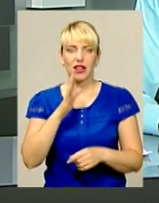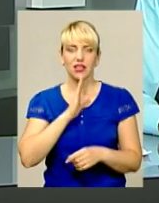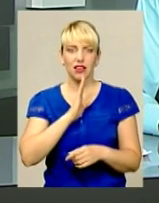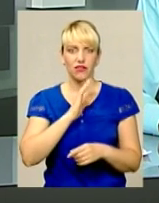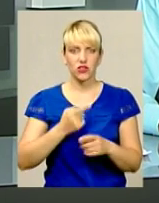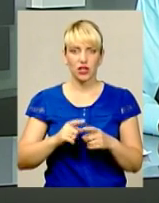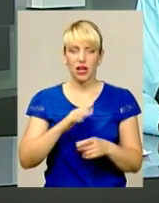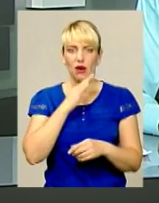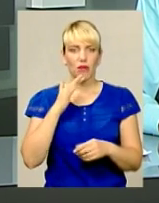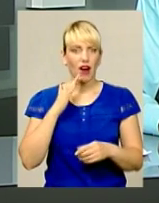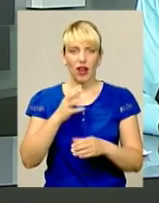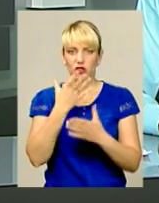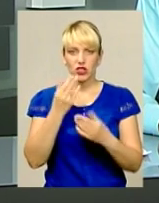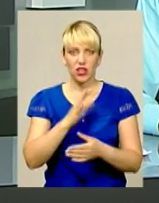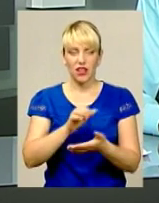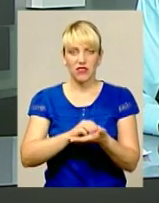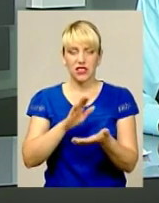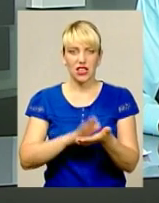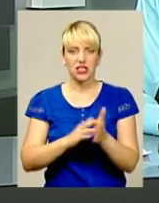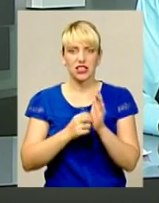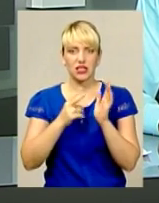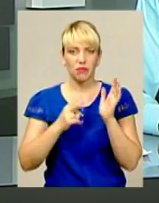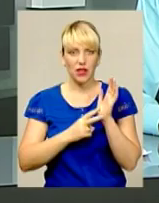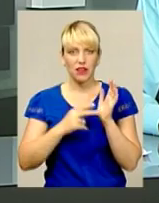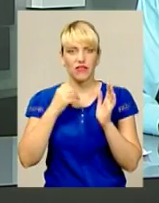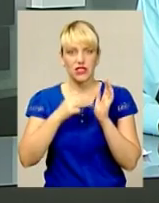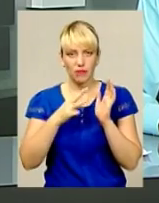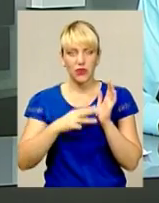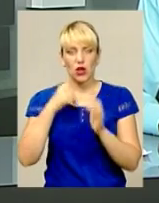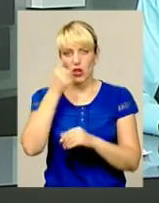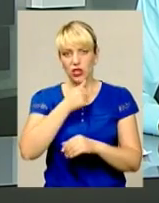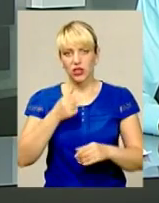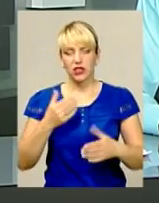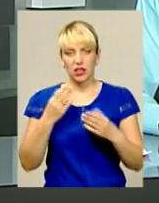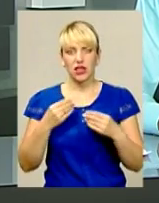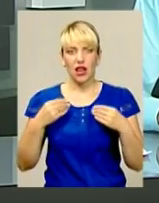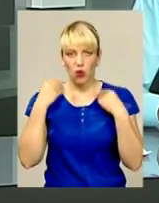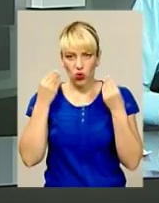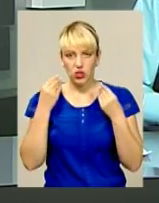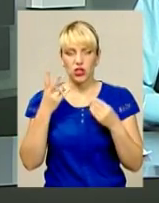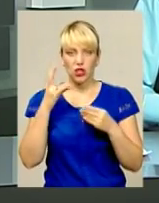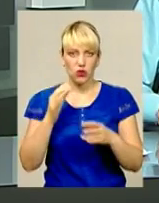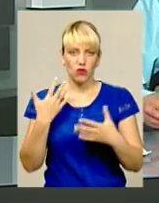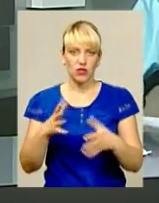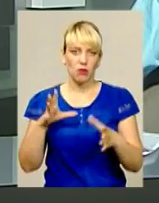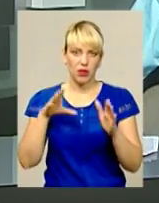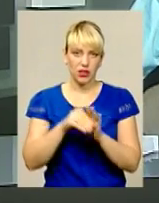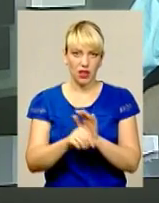ще не відзначили свій 17-й день народження, проте вже приєдналися до лав майбутніх захисників кордонів України.